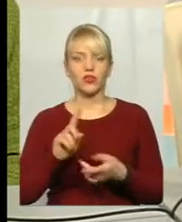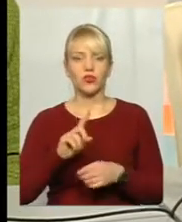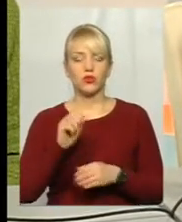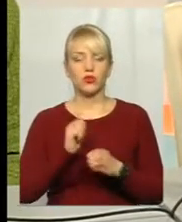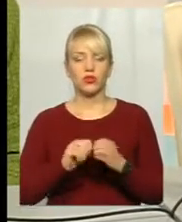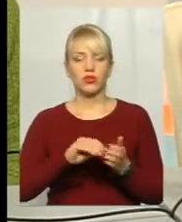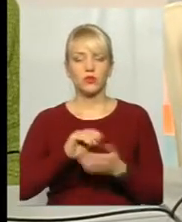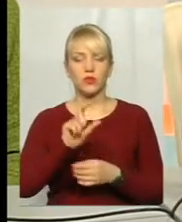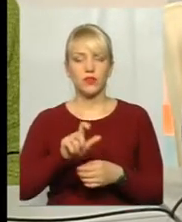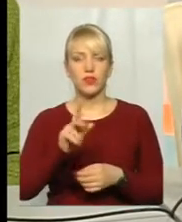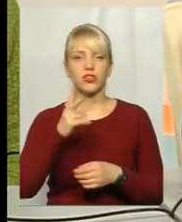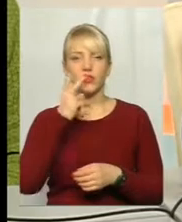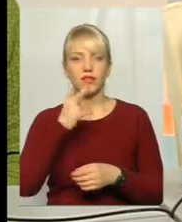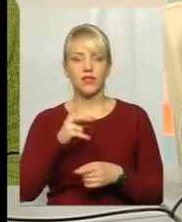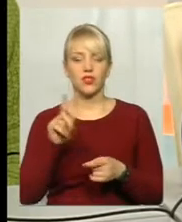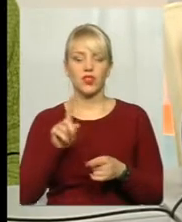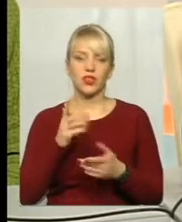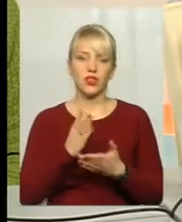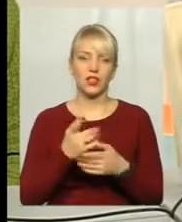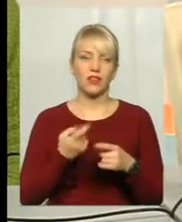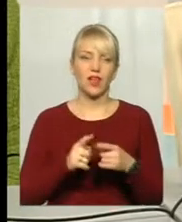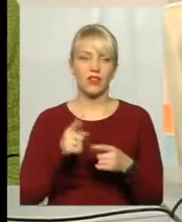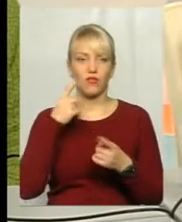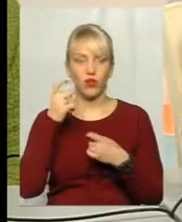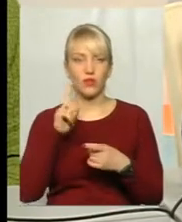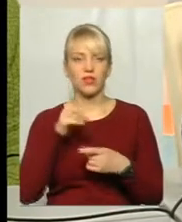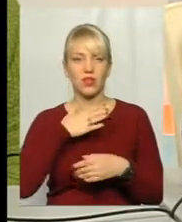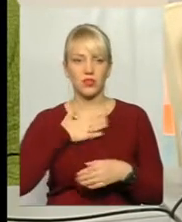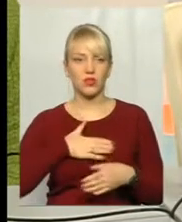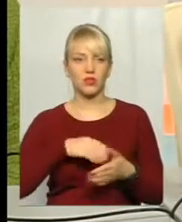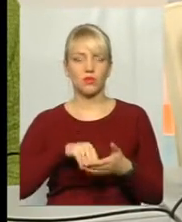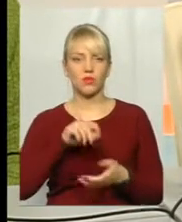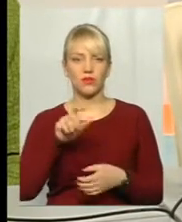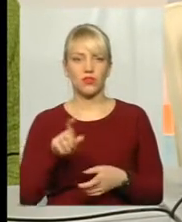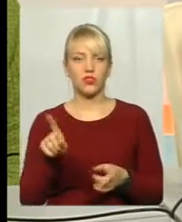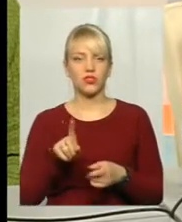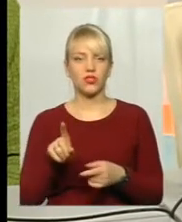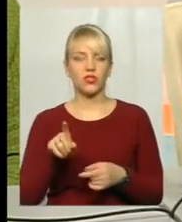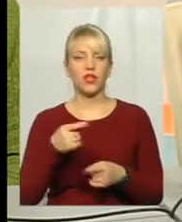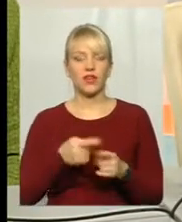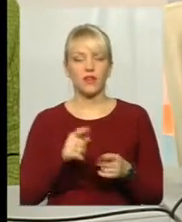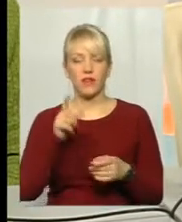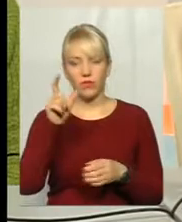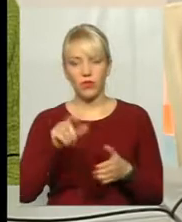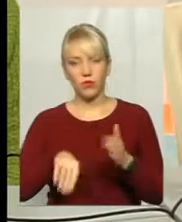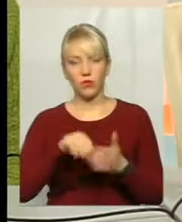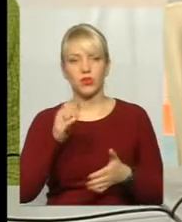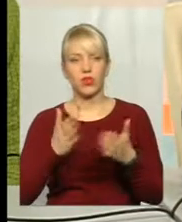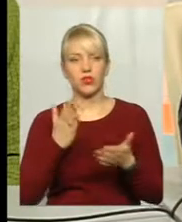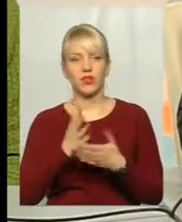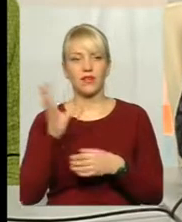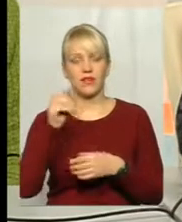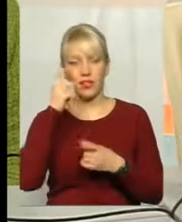споживач дивився, особливо, чи є та інформація, яка задовільняє споживача, що він купує. Якщо є вся